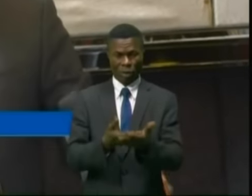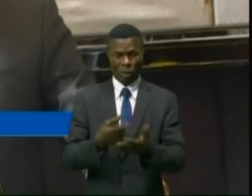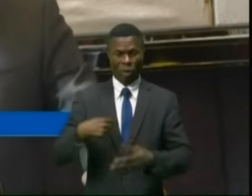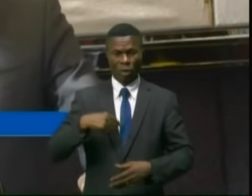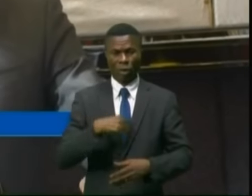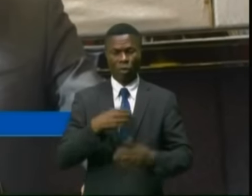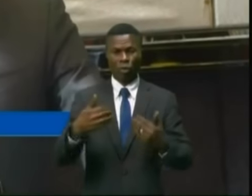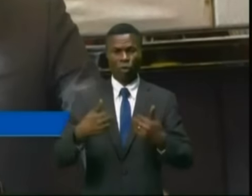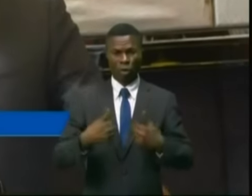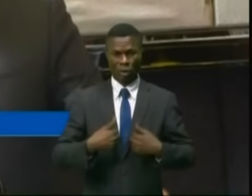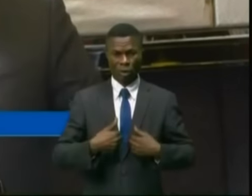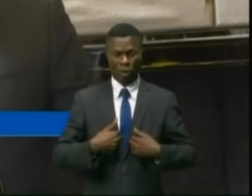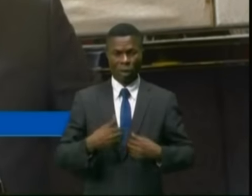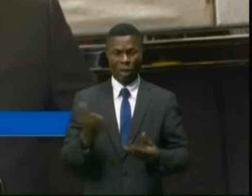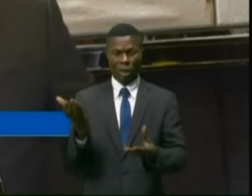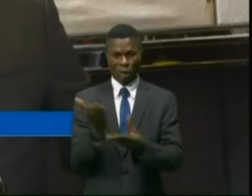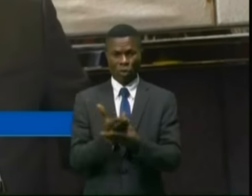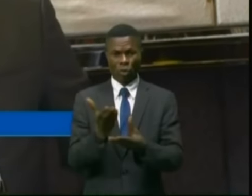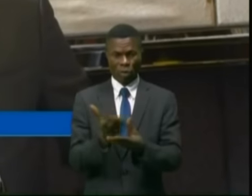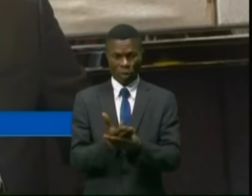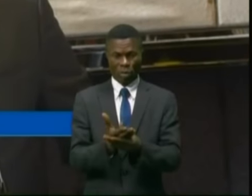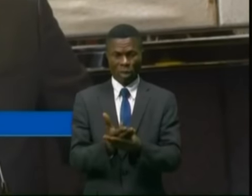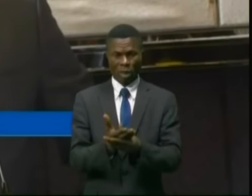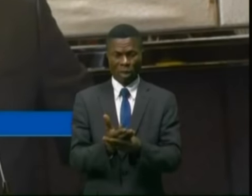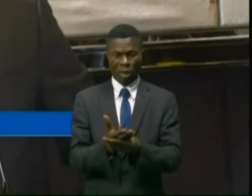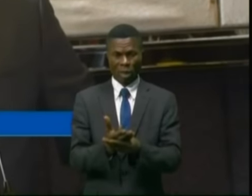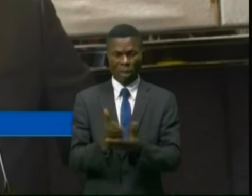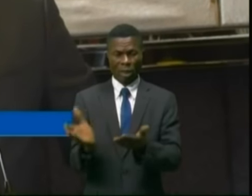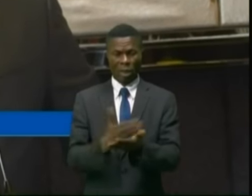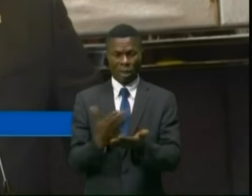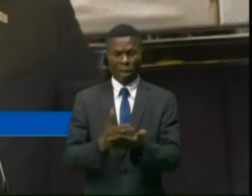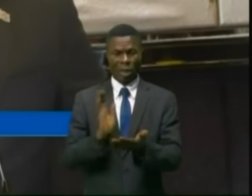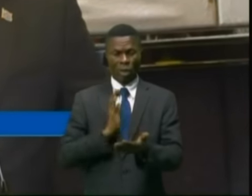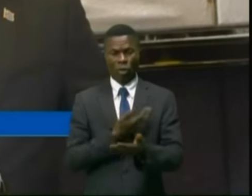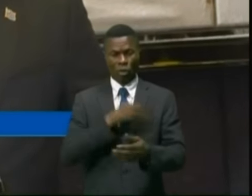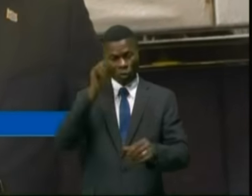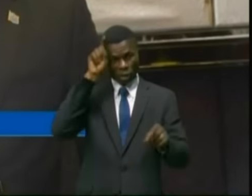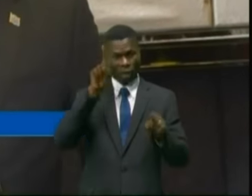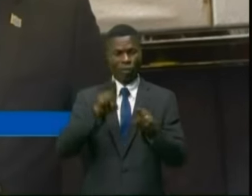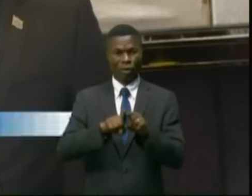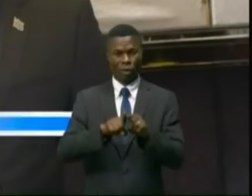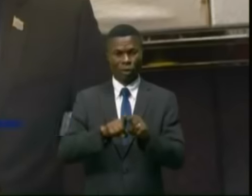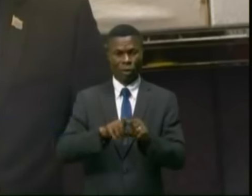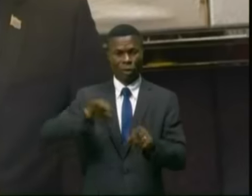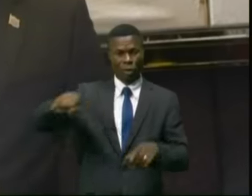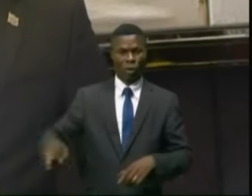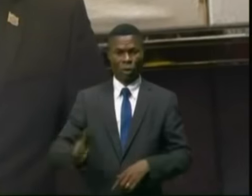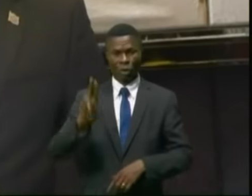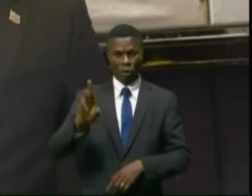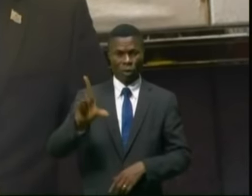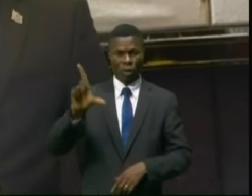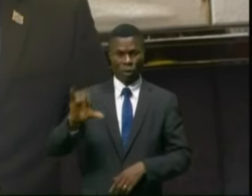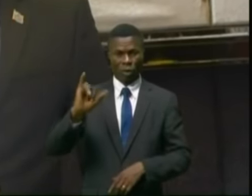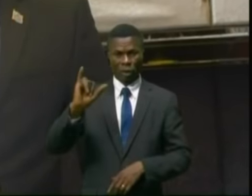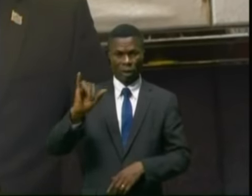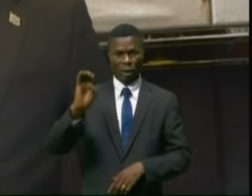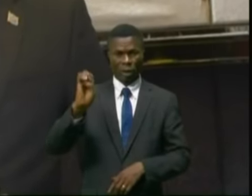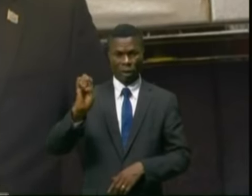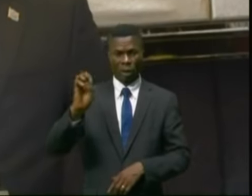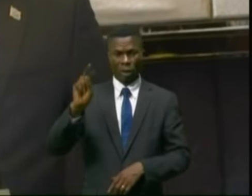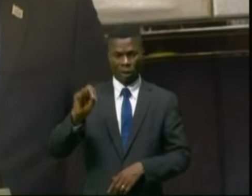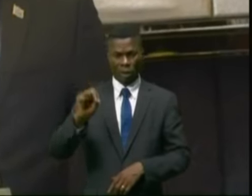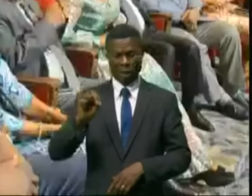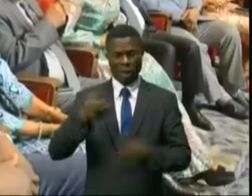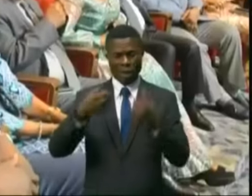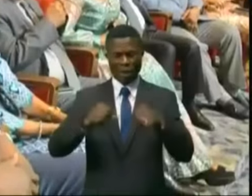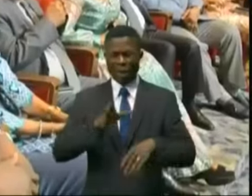l'ouvrage de notre frère Julien Paloukou qui a pris tout son